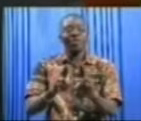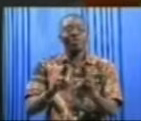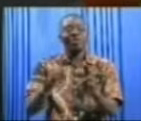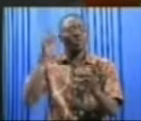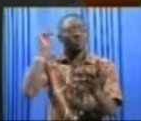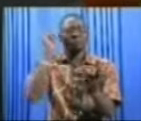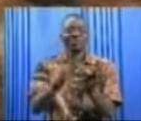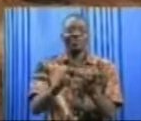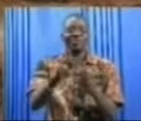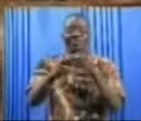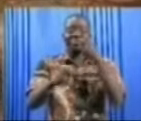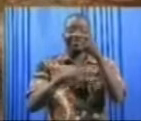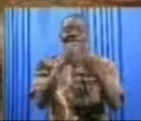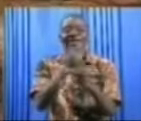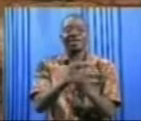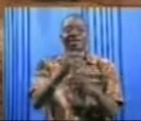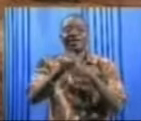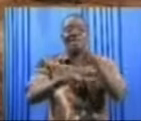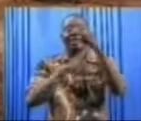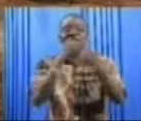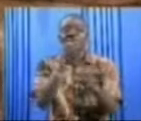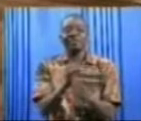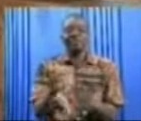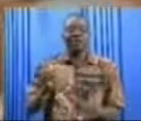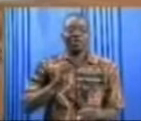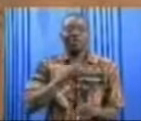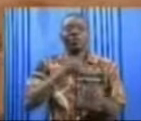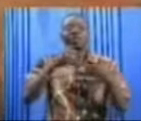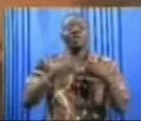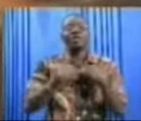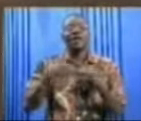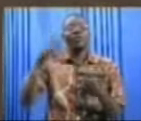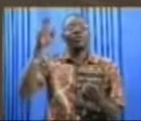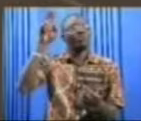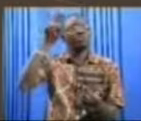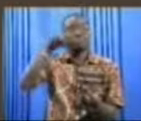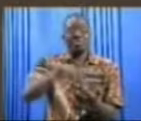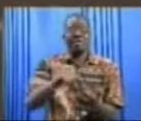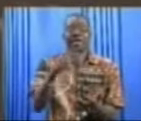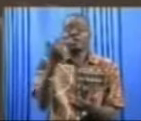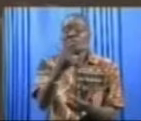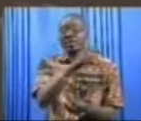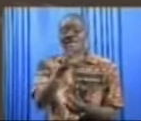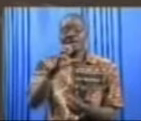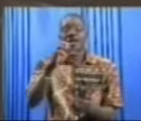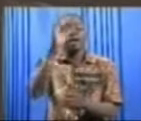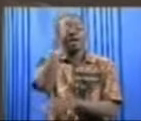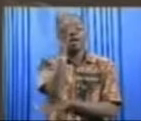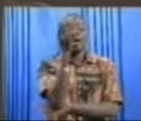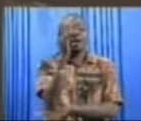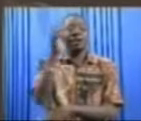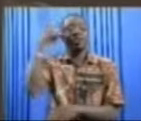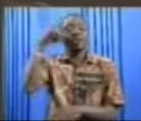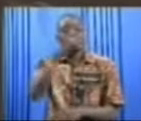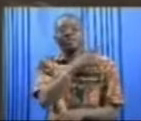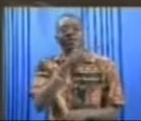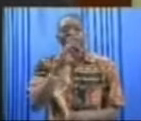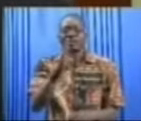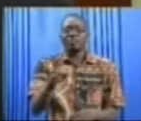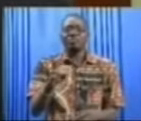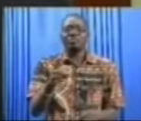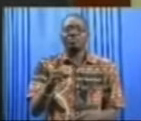et internationales. Nous avons 1 300 arbres à planter entre Koudougou et Dédougou. Les 1 300 arbres sont